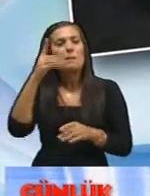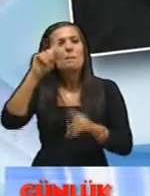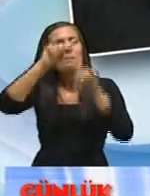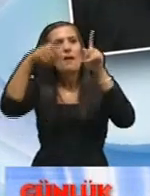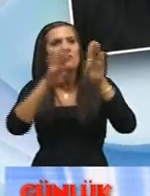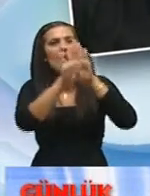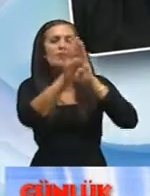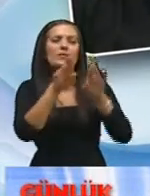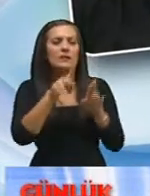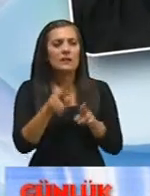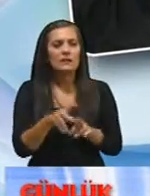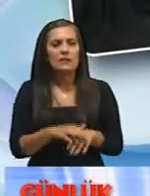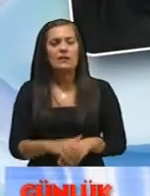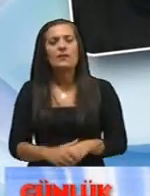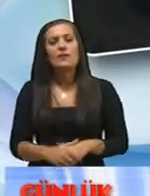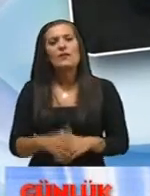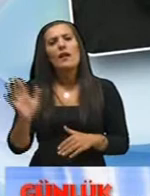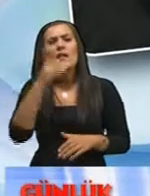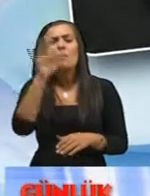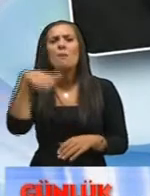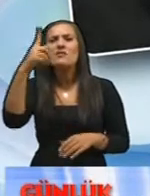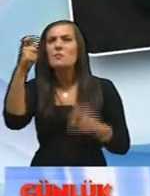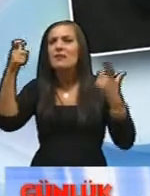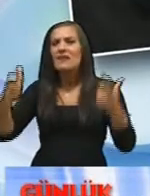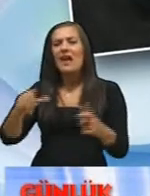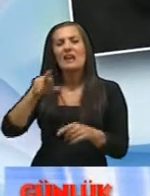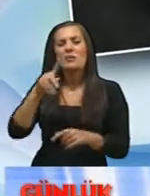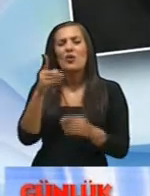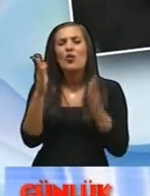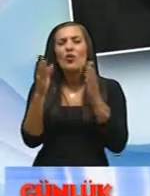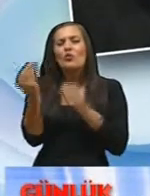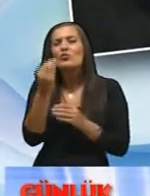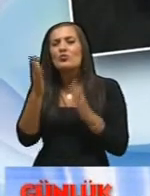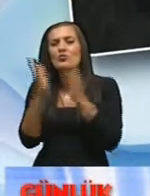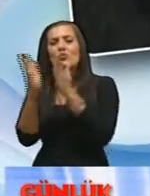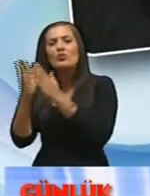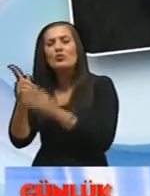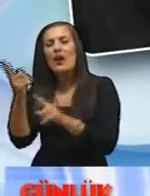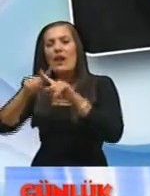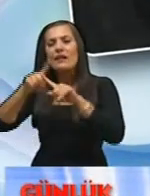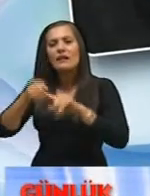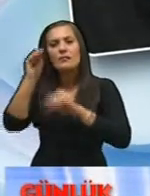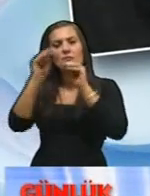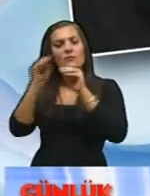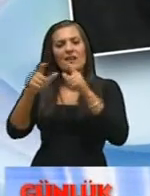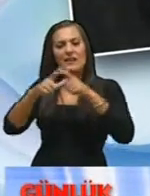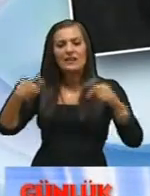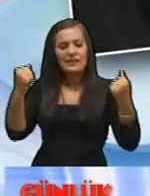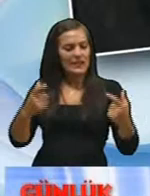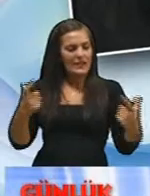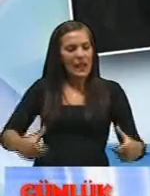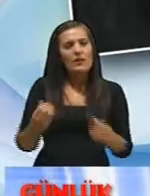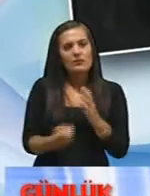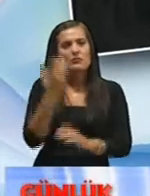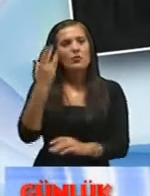simgesi gibi ya da başka bir mekan gibi küçük objelerle o mekanları oluşturabilirsiniz ışıkla öyle